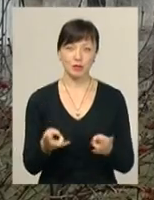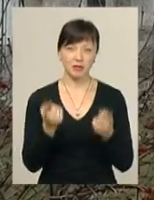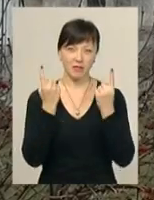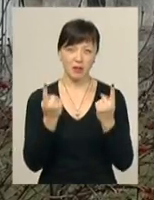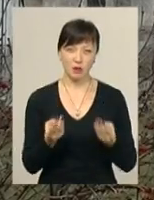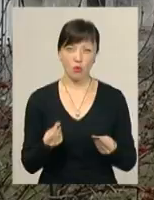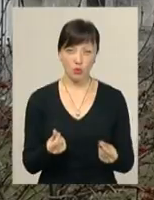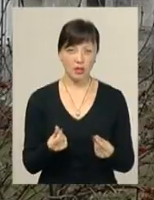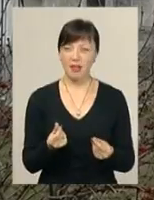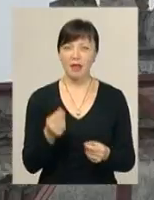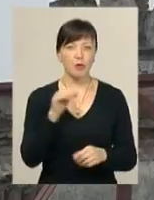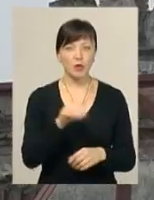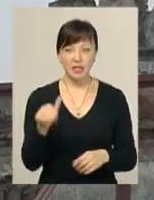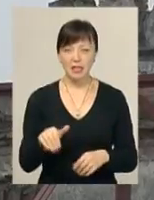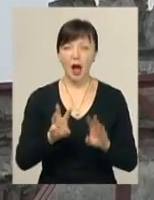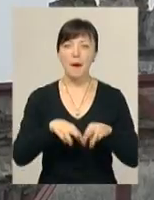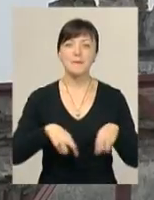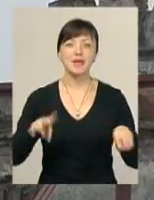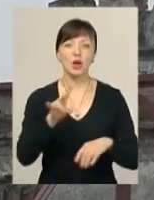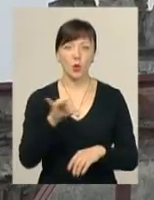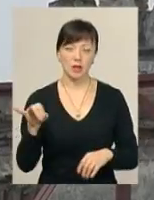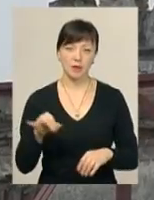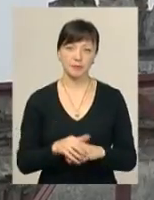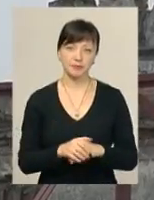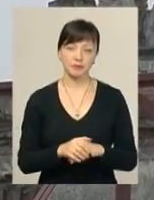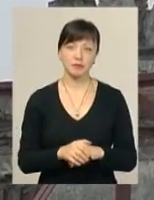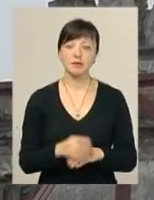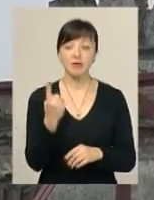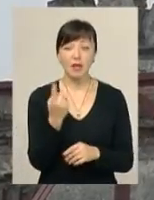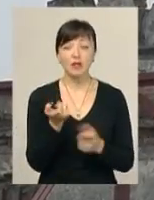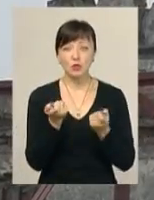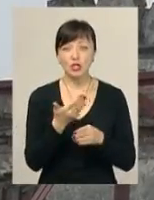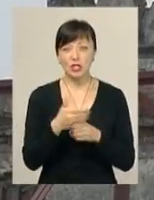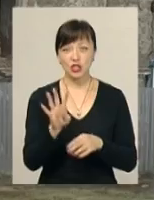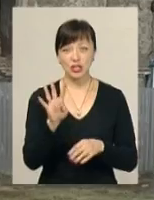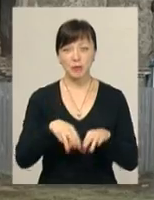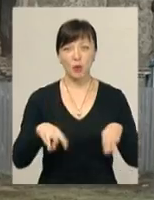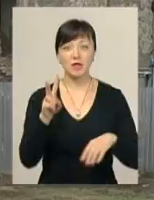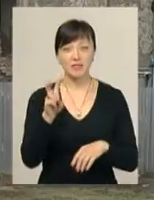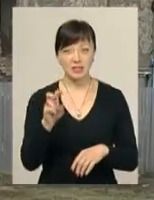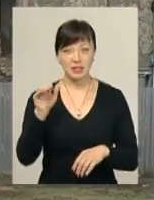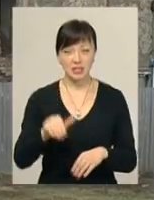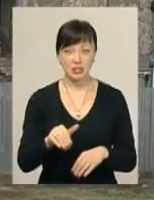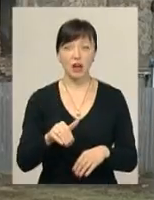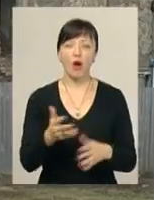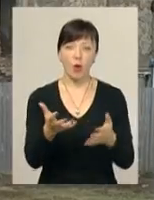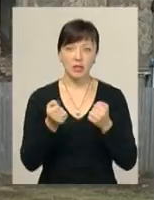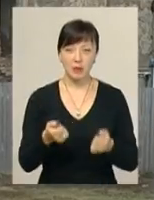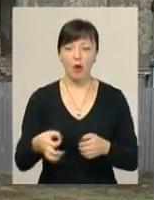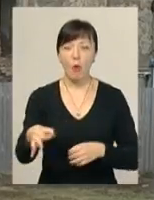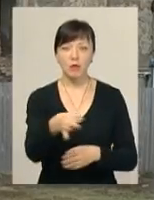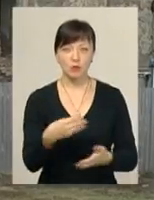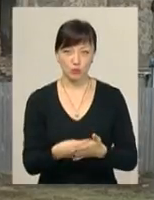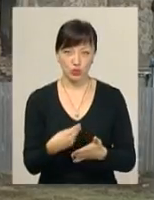чималі кошти. Йдеться не про тисячі, а про суми шістьма нулями. Певну частину – 4 мільйони 200 тисяч гривень – Можибіж отримав з